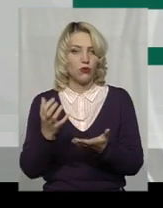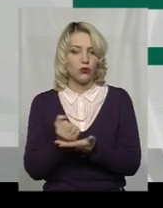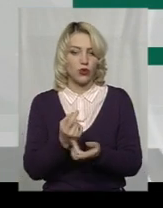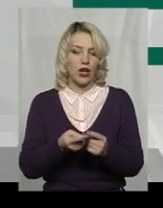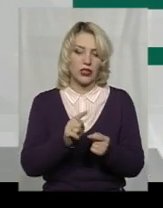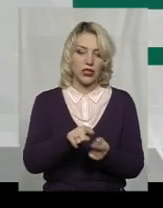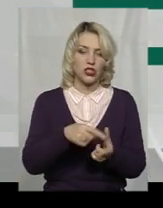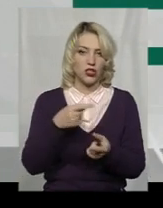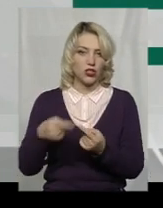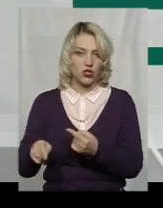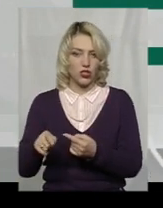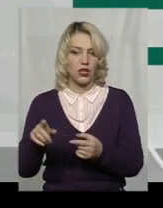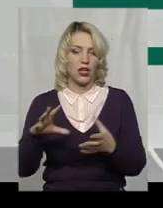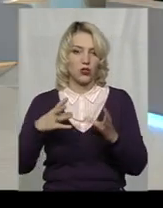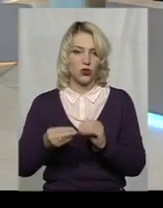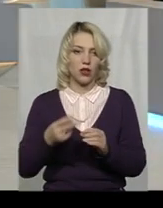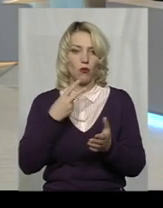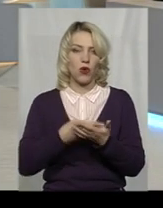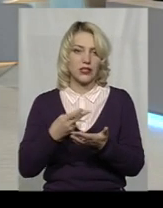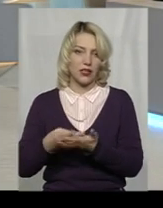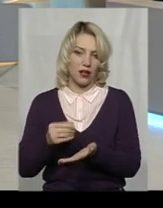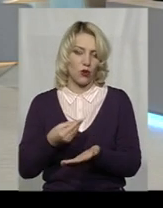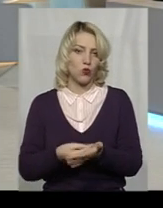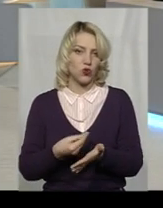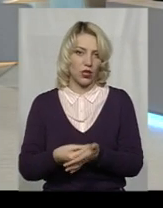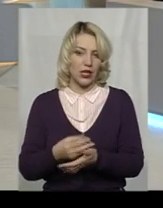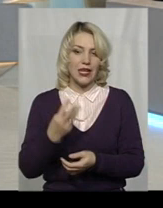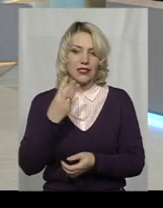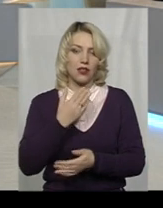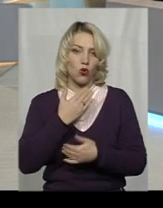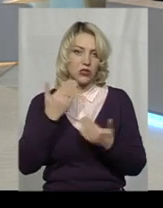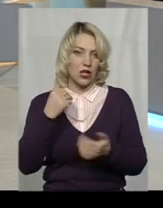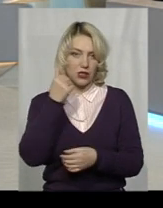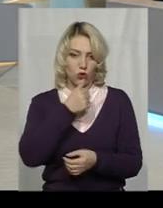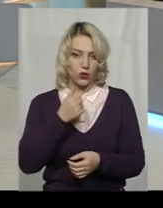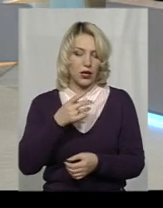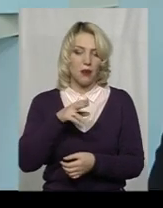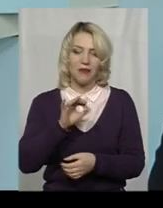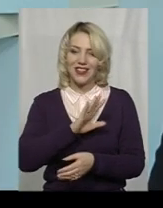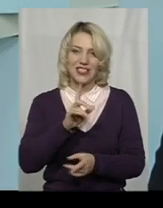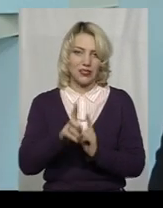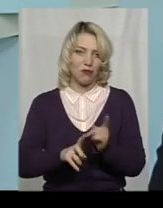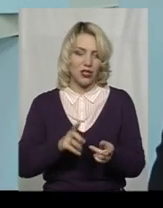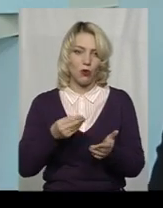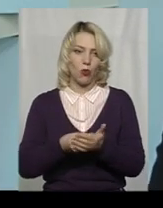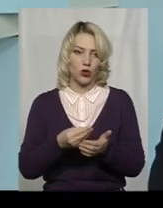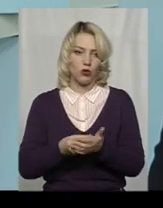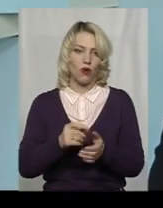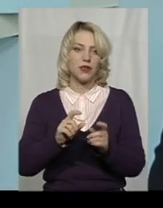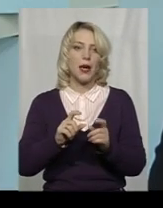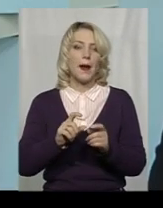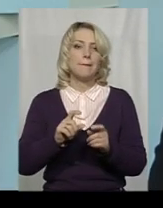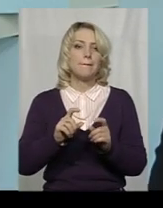тих чи інших результатів в показниках бюджету. За три останні роки при незмінній податковій базі, тому що багато